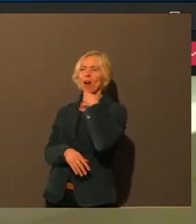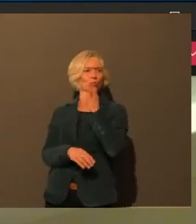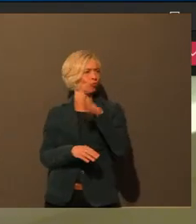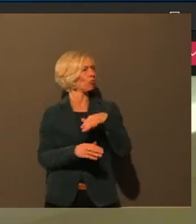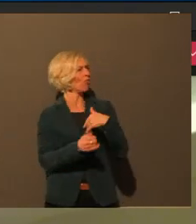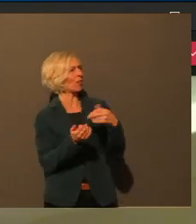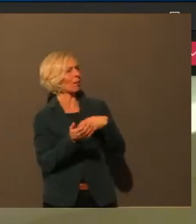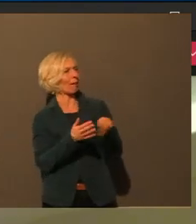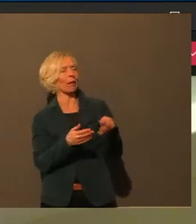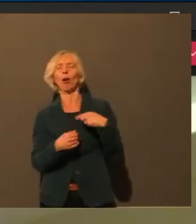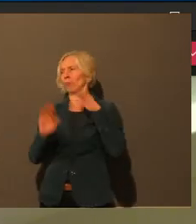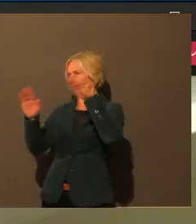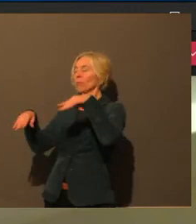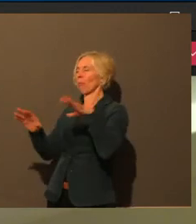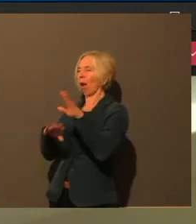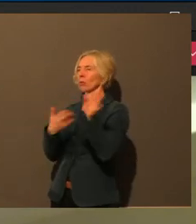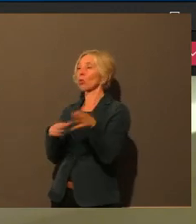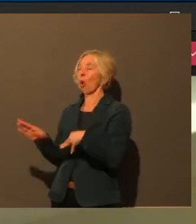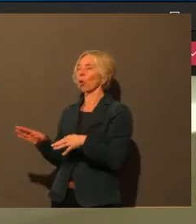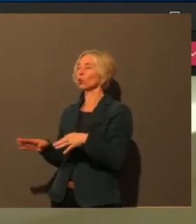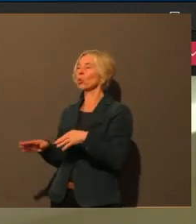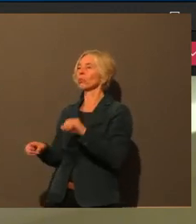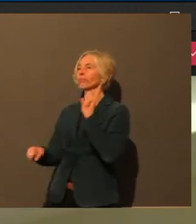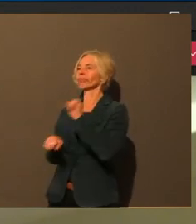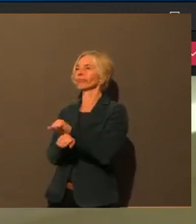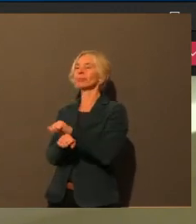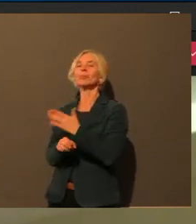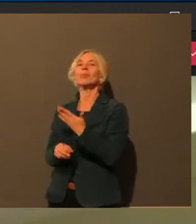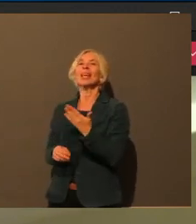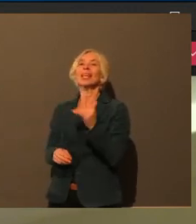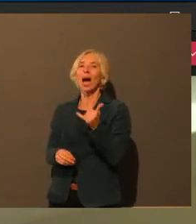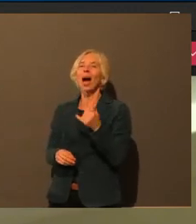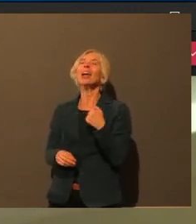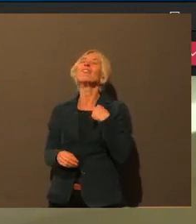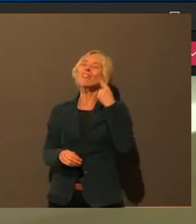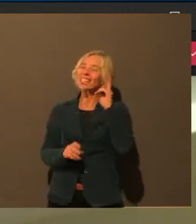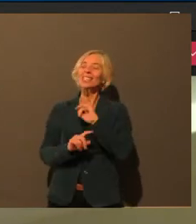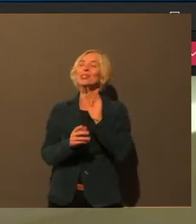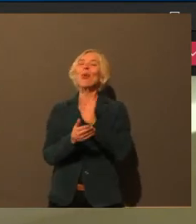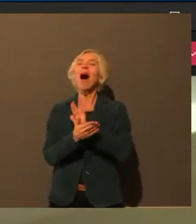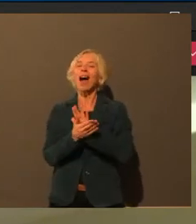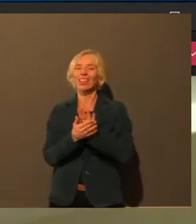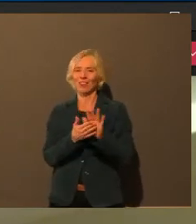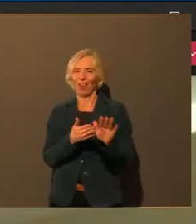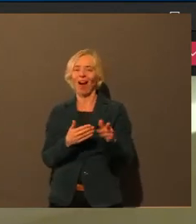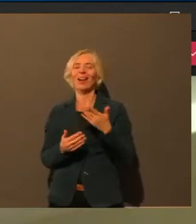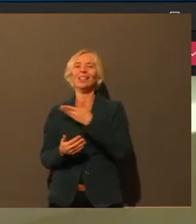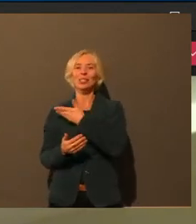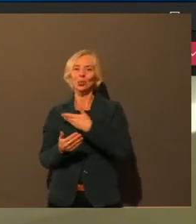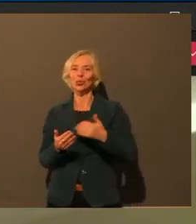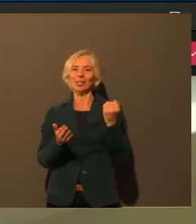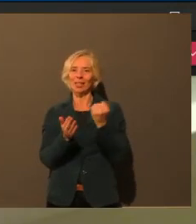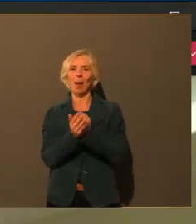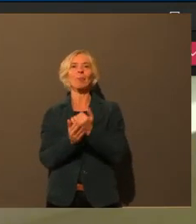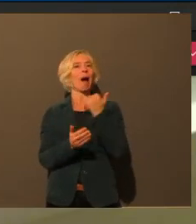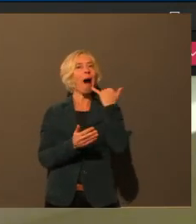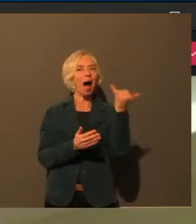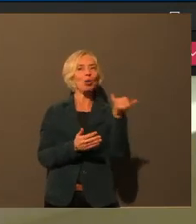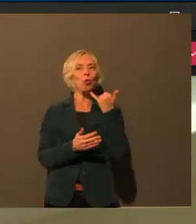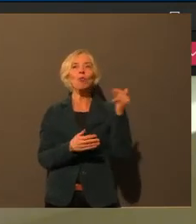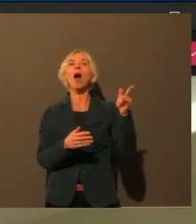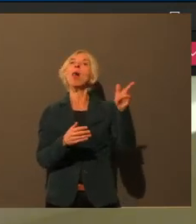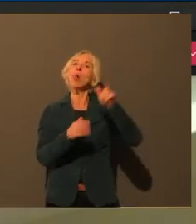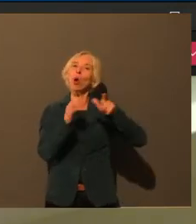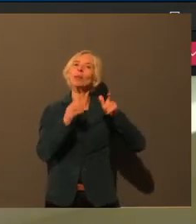irgendwie, glaube ich, ein schwieriges Feld und da muss man sehr sensibel sein. Aber wichtig ist, glaube ich, dass man mal was tut und das